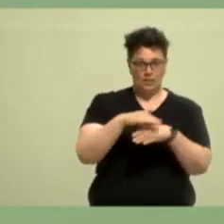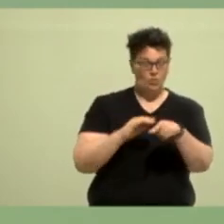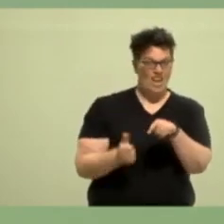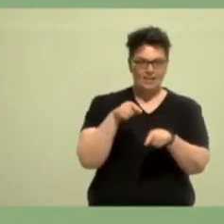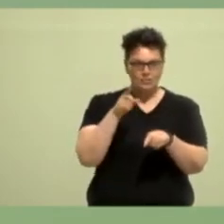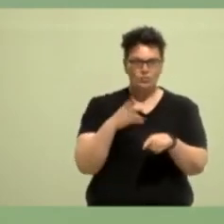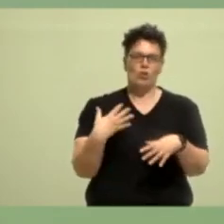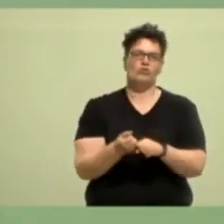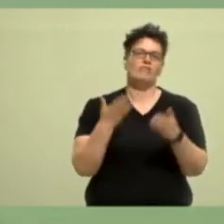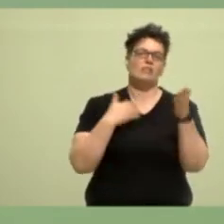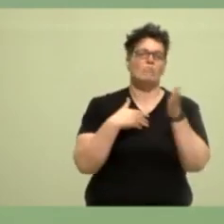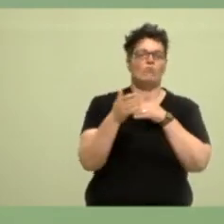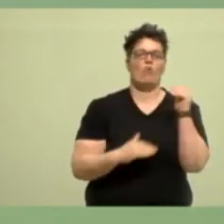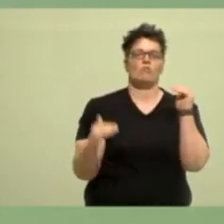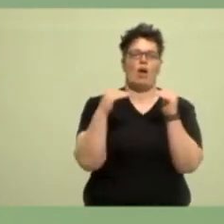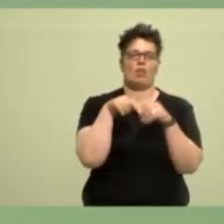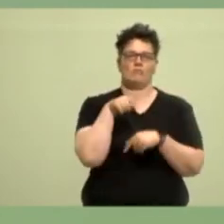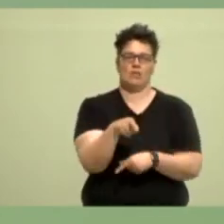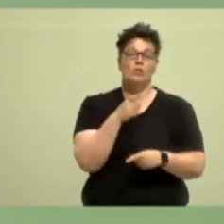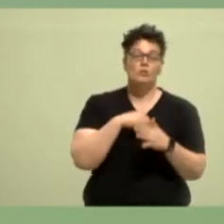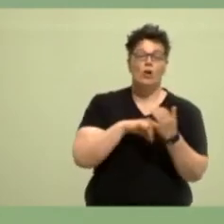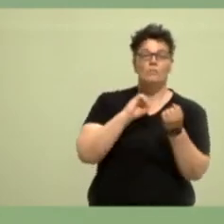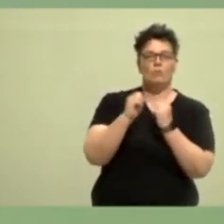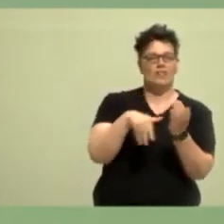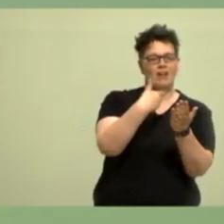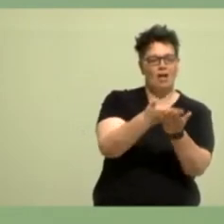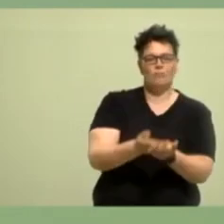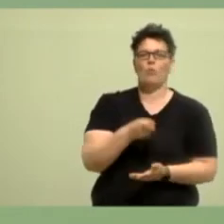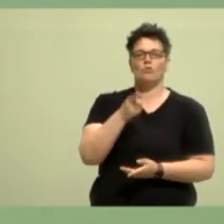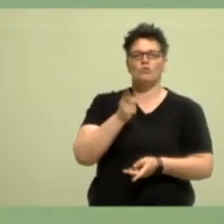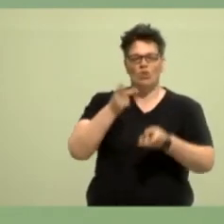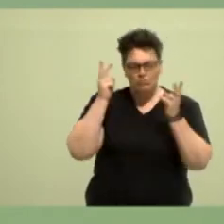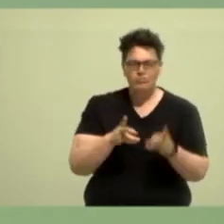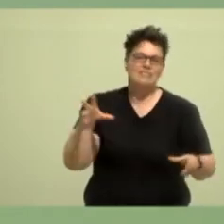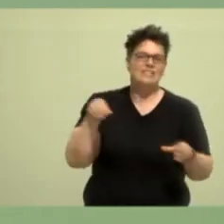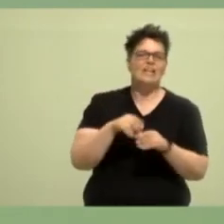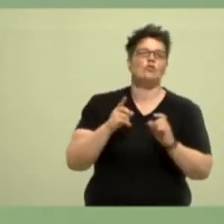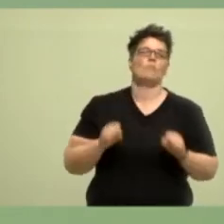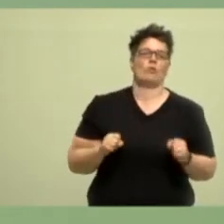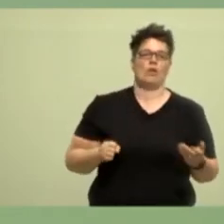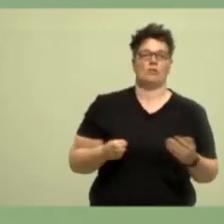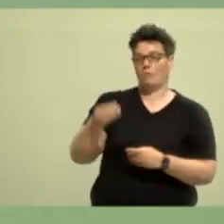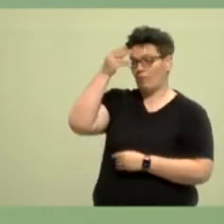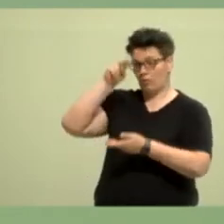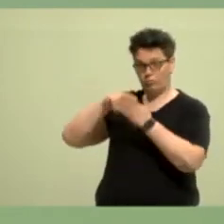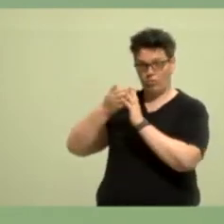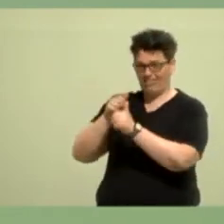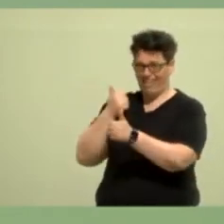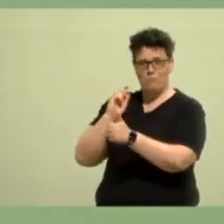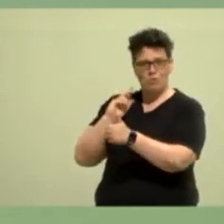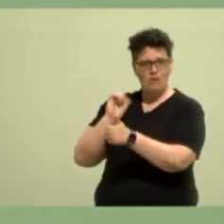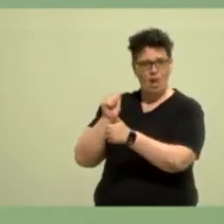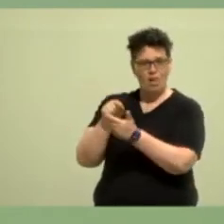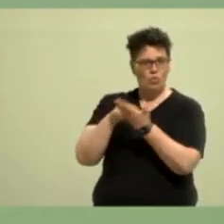Mobilitätsangebote sollen echte Teilhabe sicherstellen. Die Bildungspolitik muss aufholen, um den Bedürfnissen der 20er